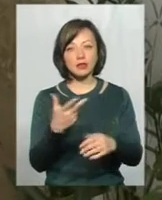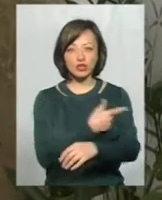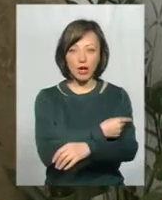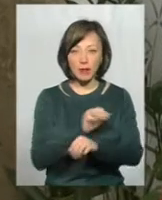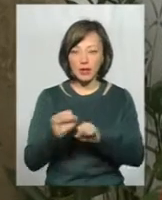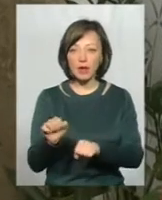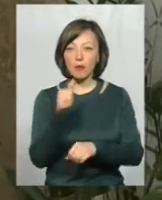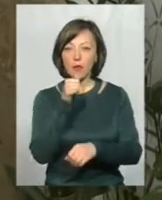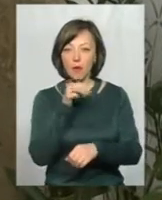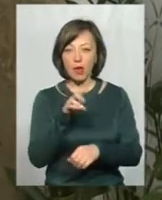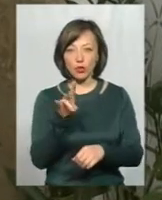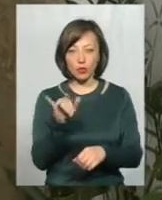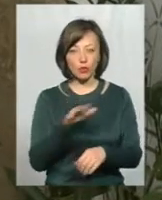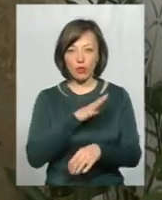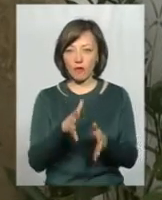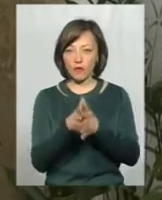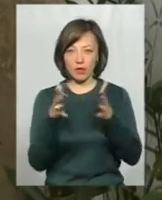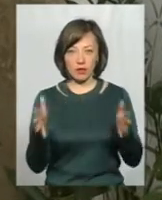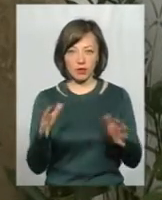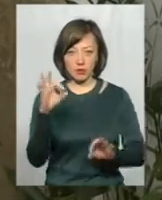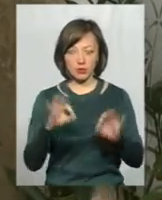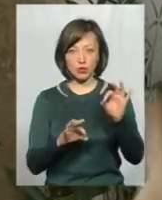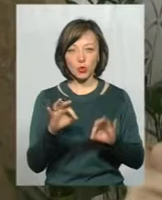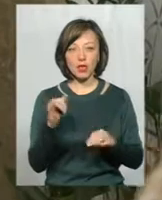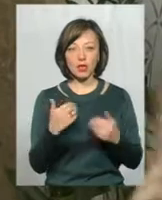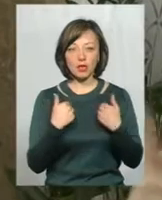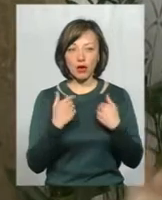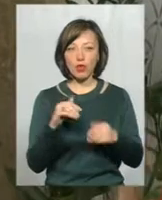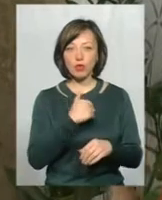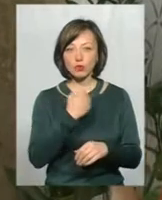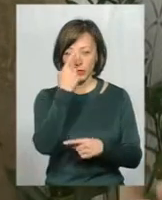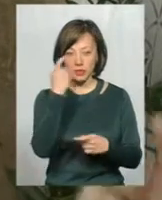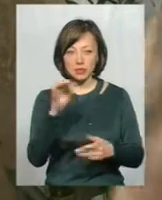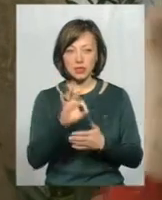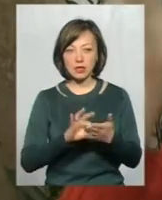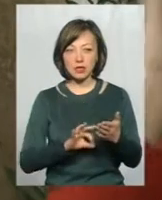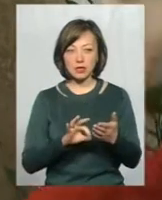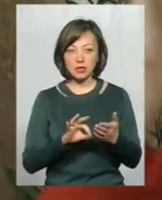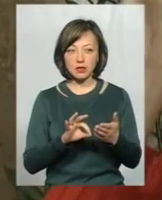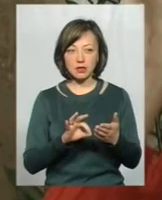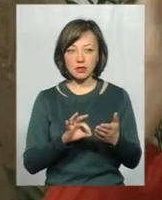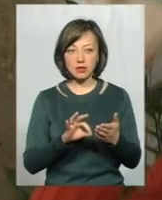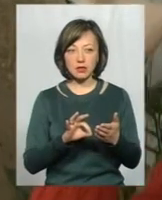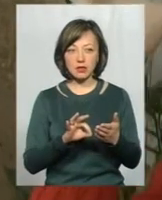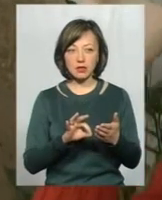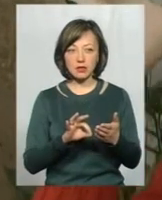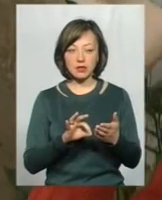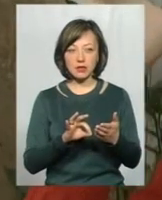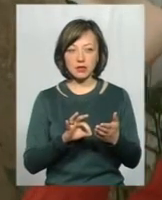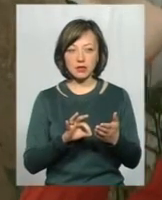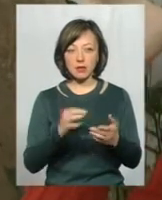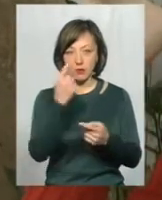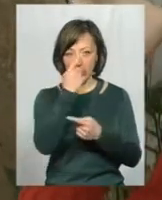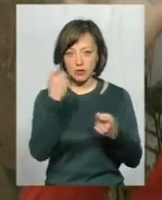і проба манту було надзвичайно високим. І я хочу попередити, зразу, от наче у мене лунає таке